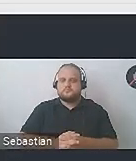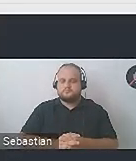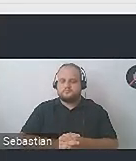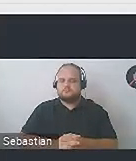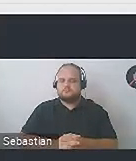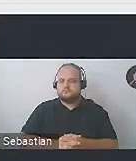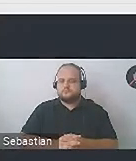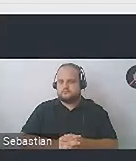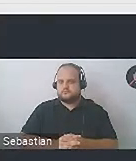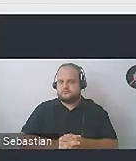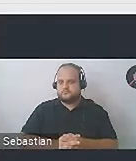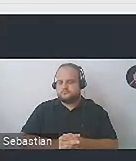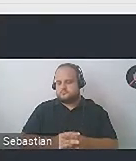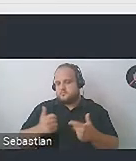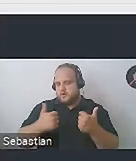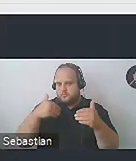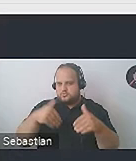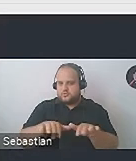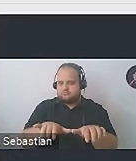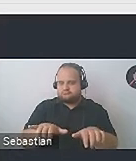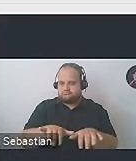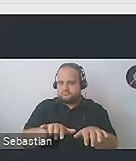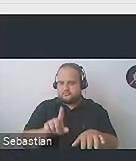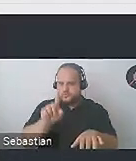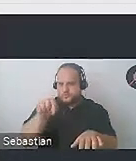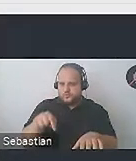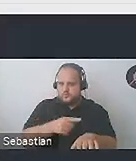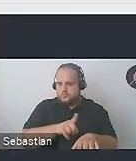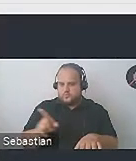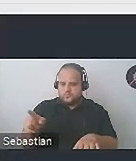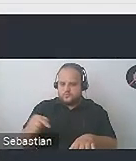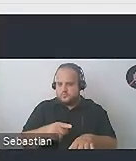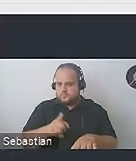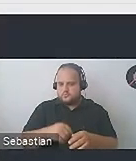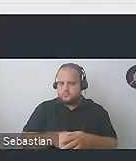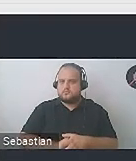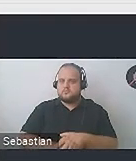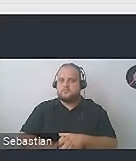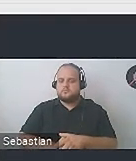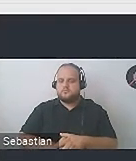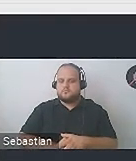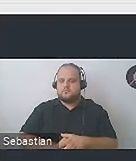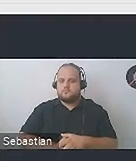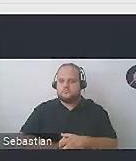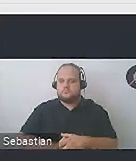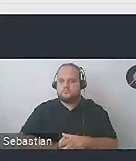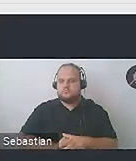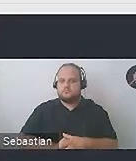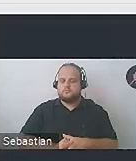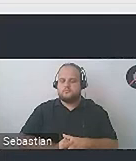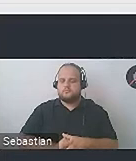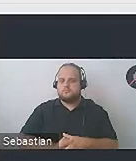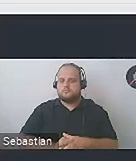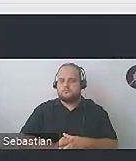tylko można było ją obsłużyć klawiaturą, strzałkami, góra, dół, tabulatorem i tak dalej. I to są tego typu